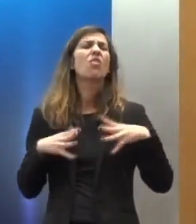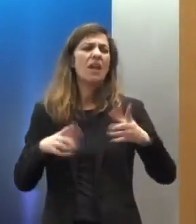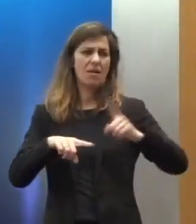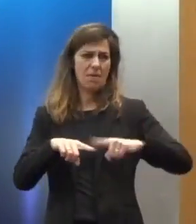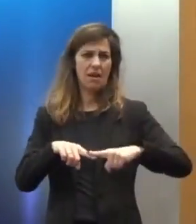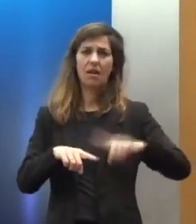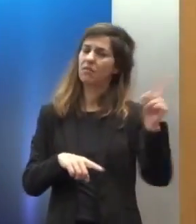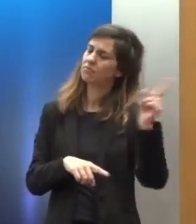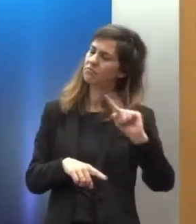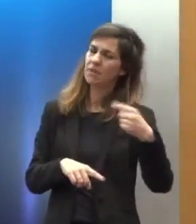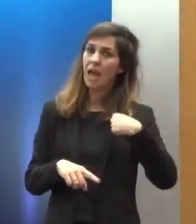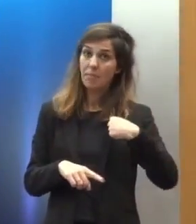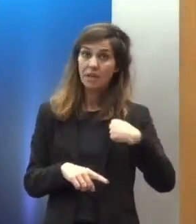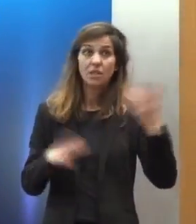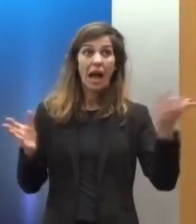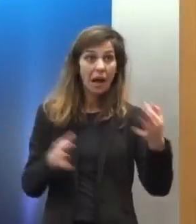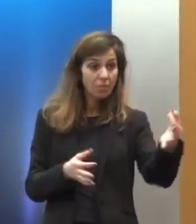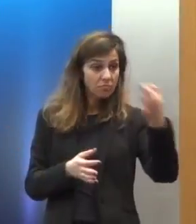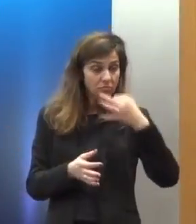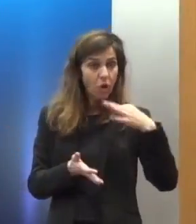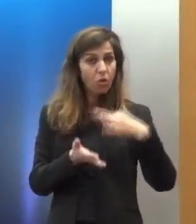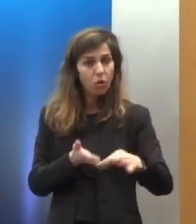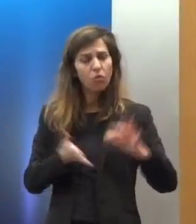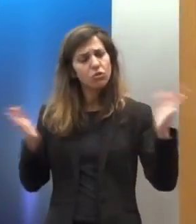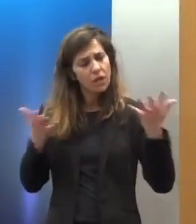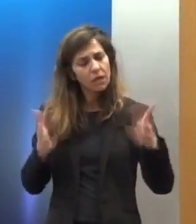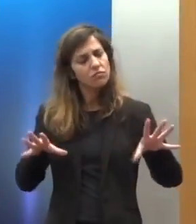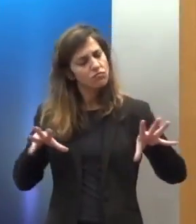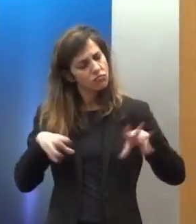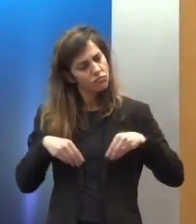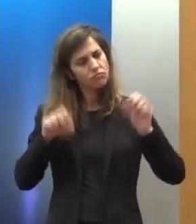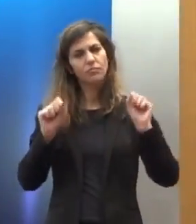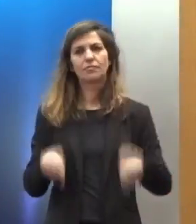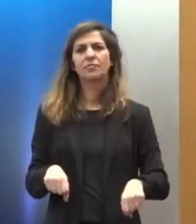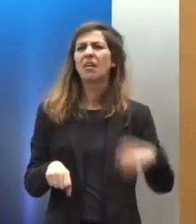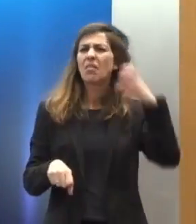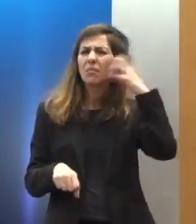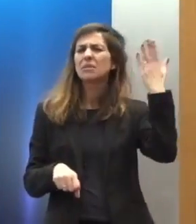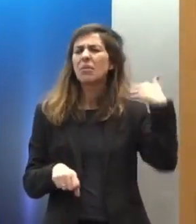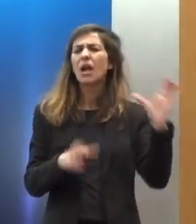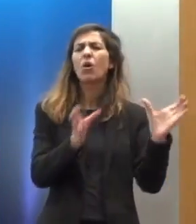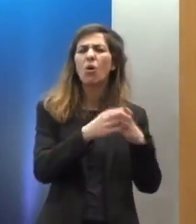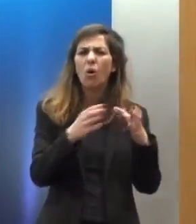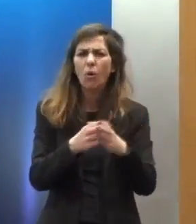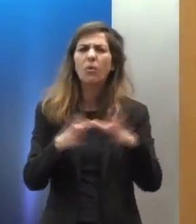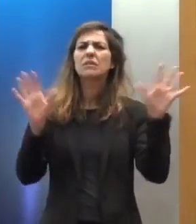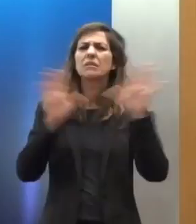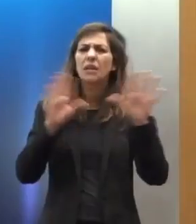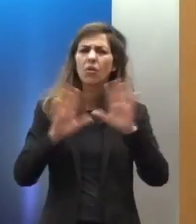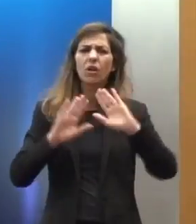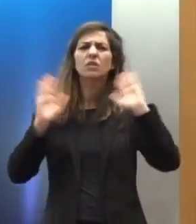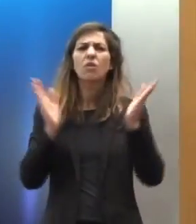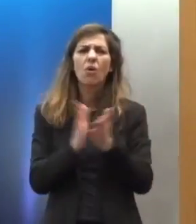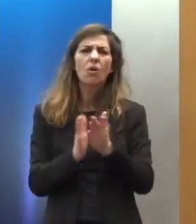φορείς, ακόμα και πολιτικά κόμματα αλλά και μέσα μαζικής ενημέρωσης είναι